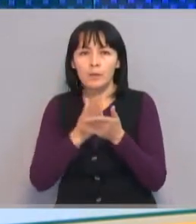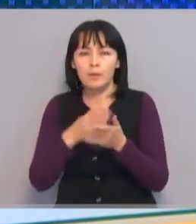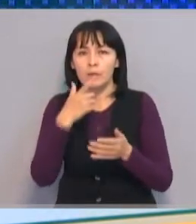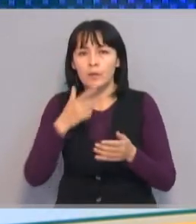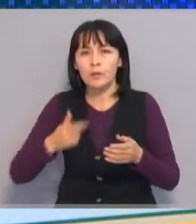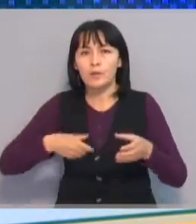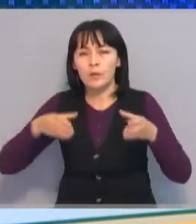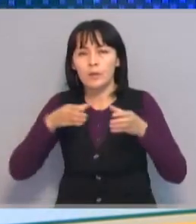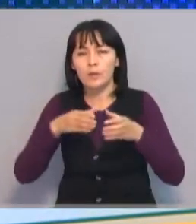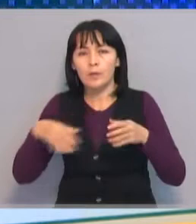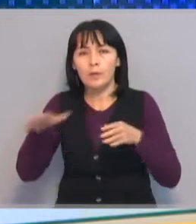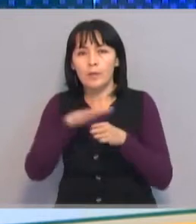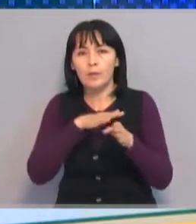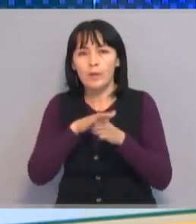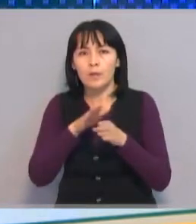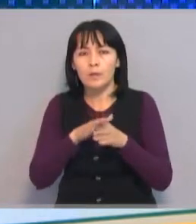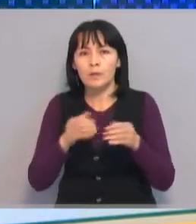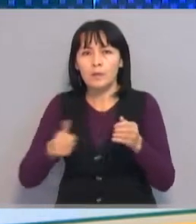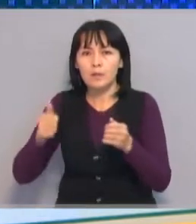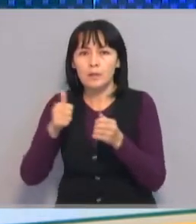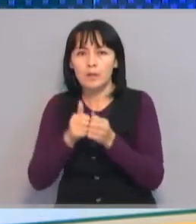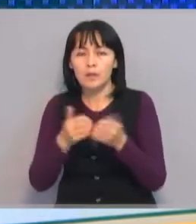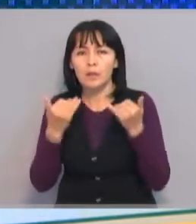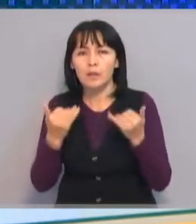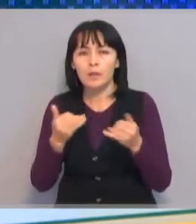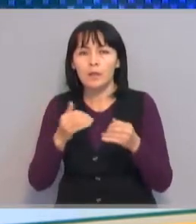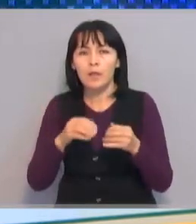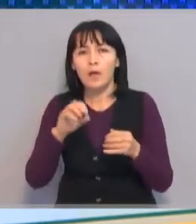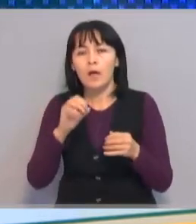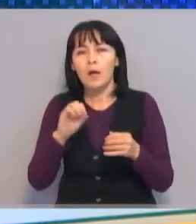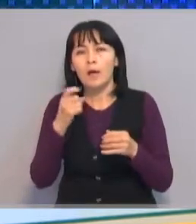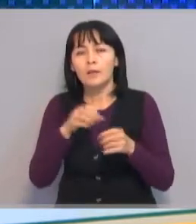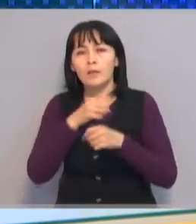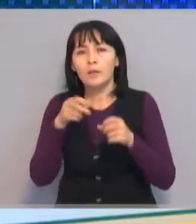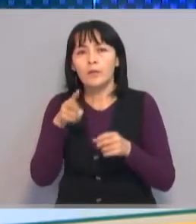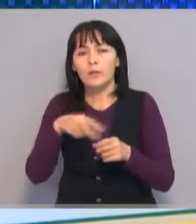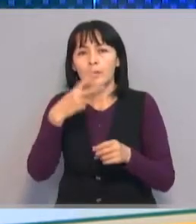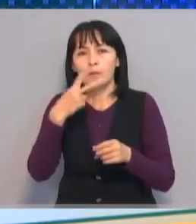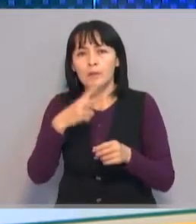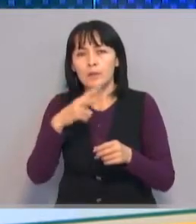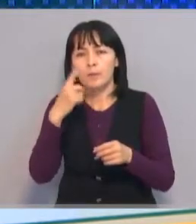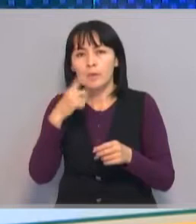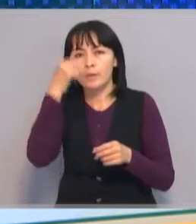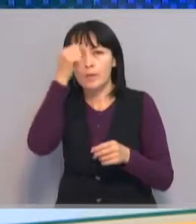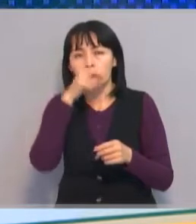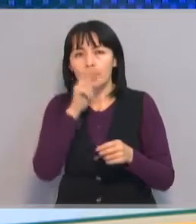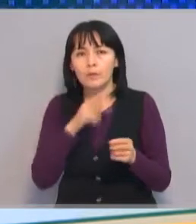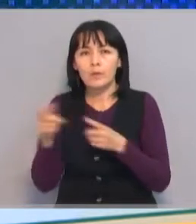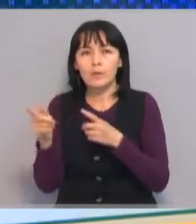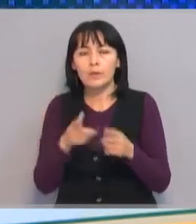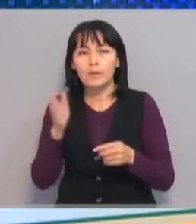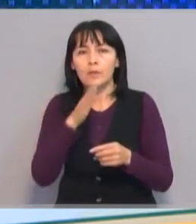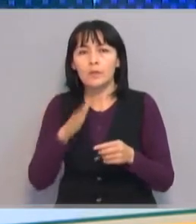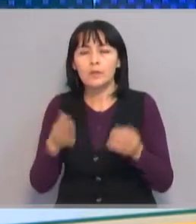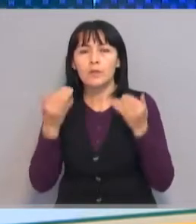жауынгерлік жағдайларға барынша жағындатылған. Жартас антитеррор 2021 ұқу үш жарасын өткізу барысында шектеу үш жарылары